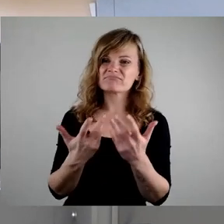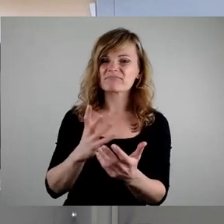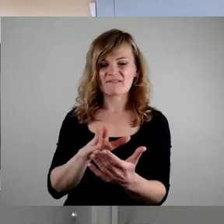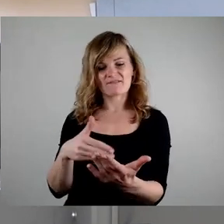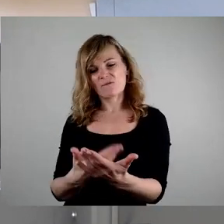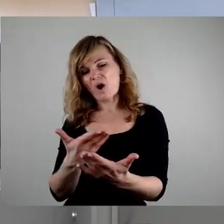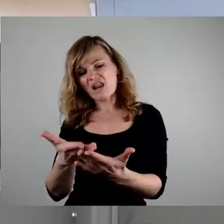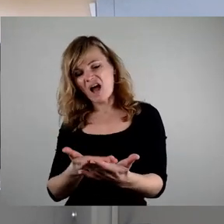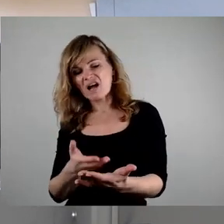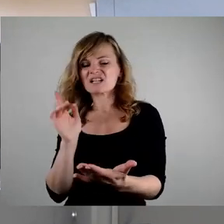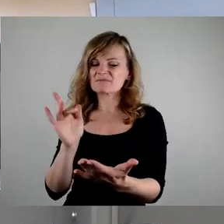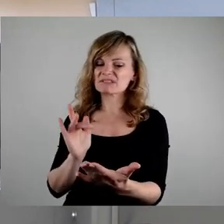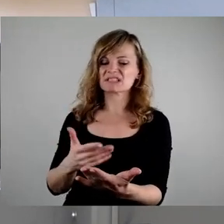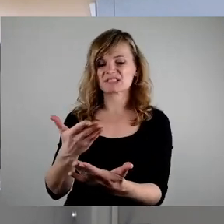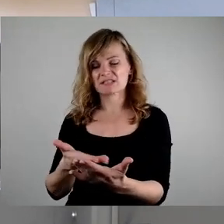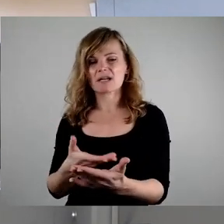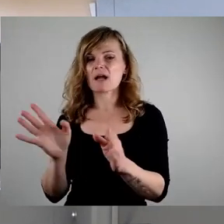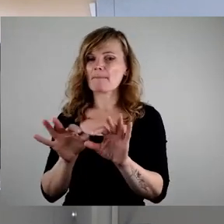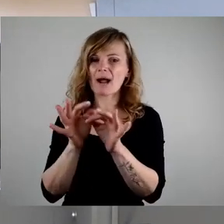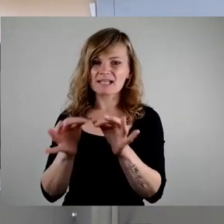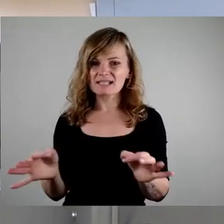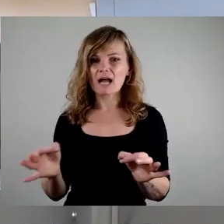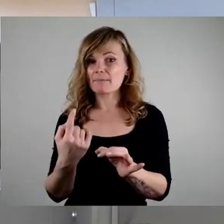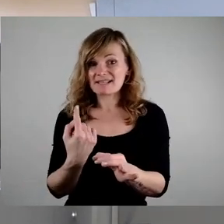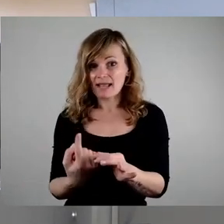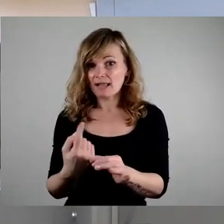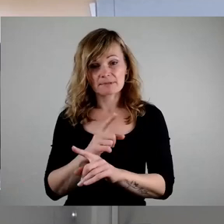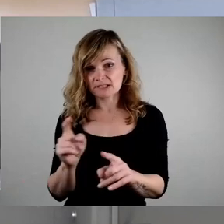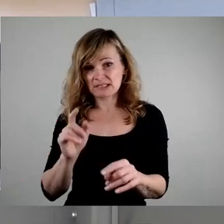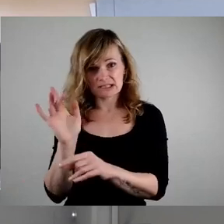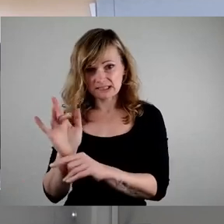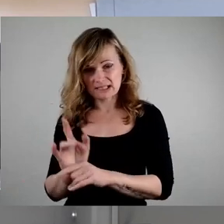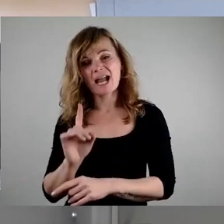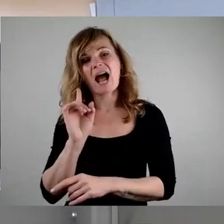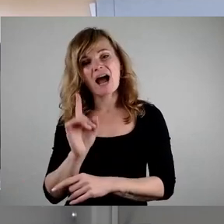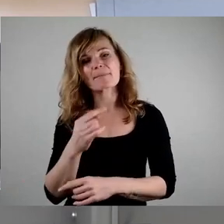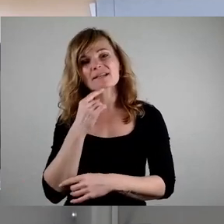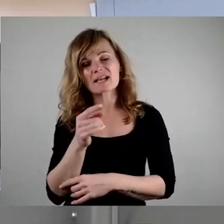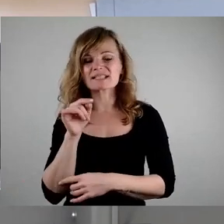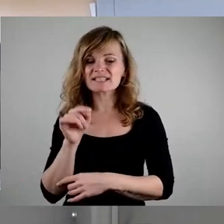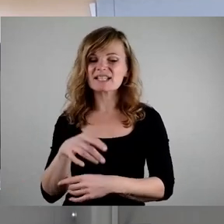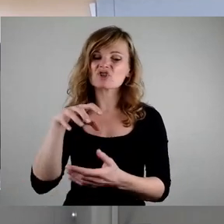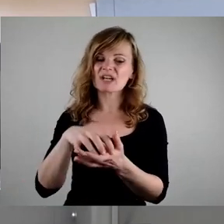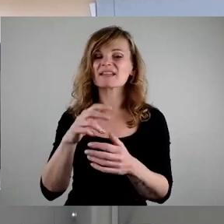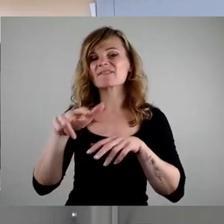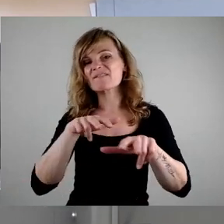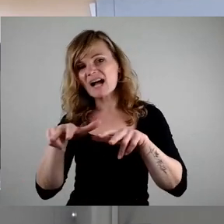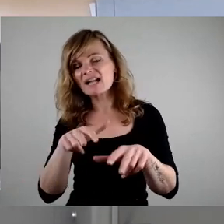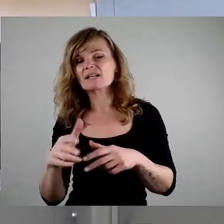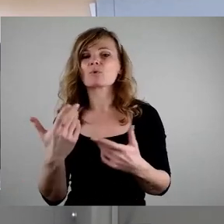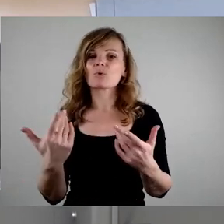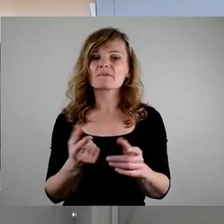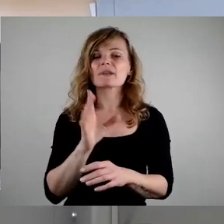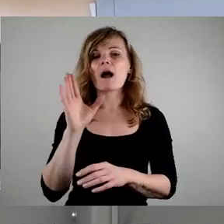nicht die Maßnahme selber kritisiert, sondern die sagt, hier macht sich die Stadtverwaltung aber ganz schön schlanken